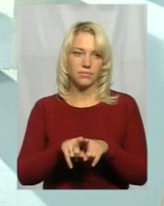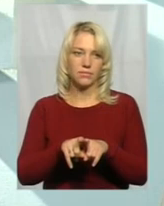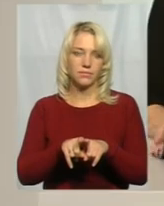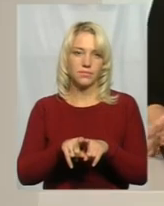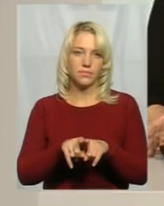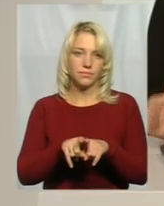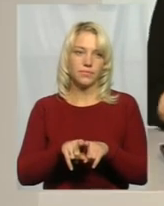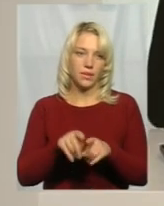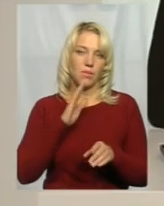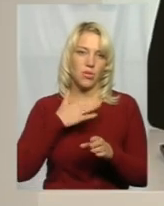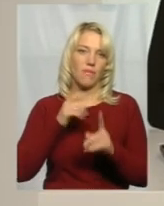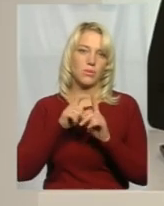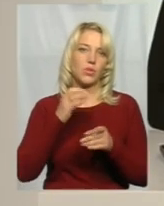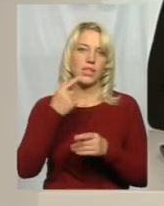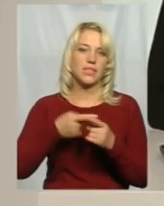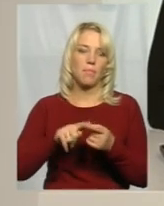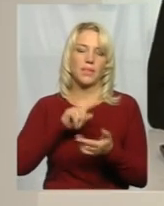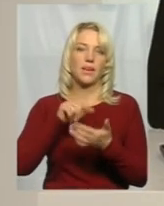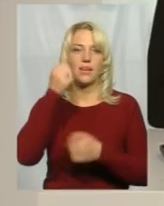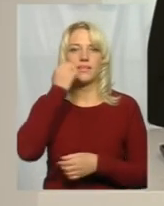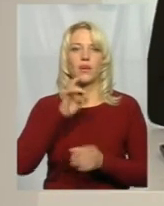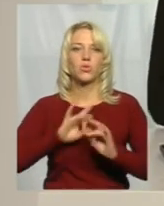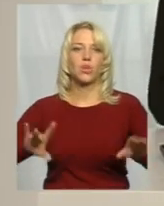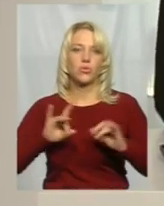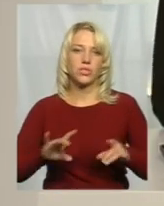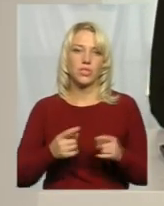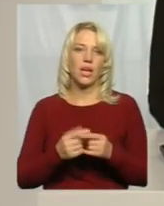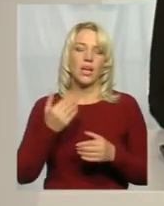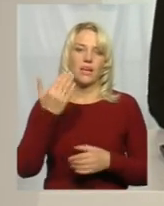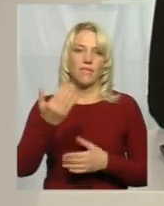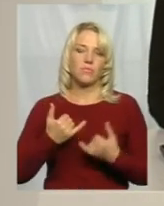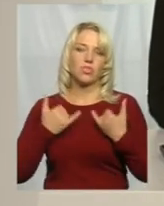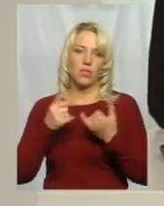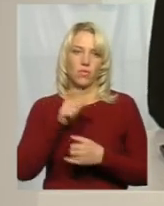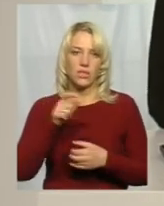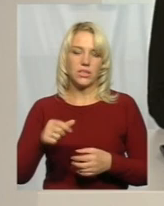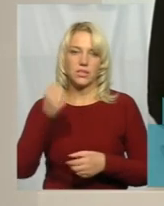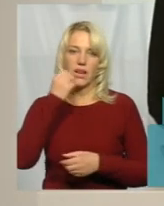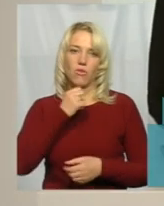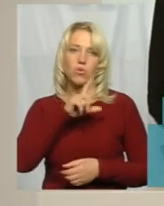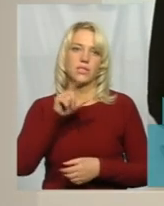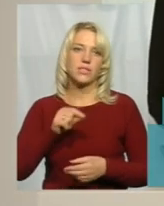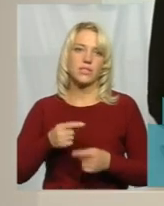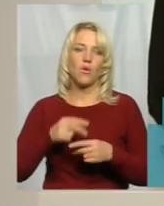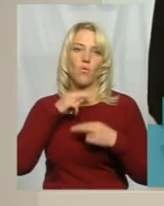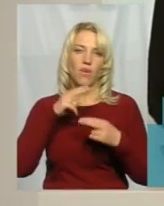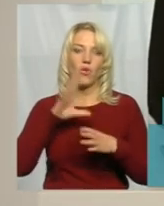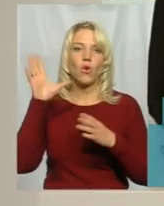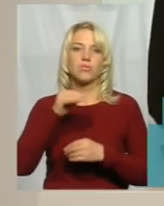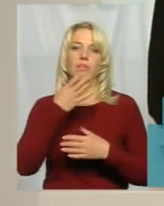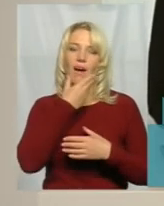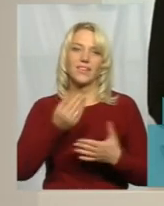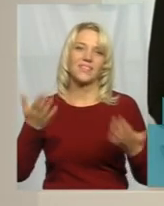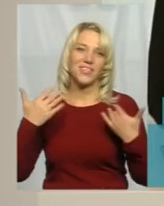дане питання. Я вам дякую. Дякую за роз'яснення. Вам, шановні глядачі, я дякую за увагу. Усім гарних